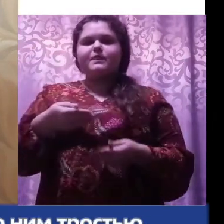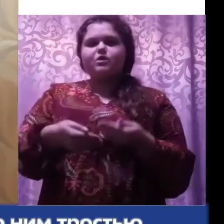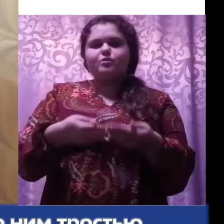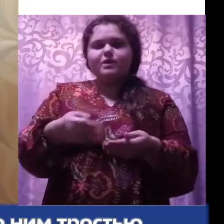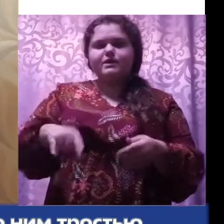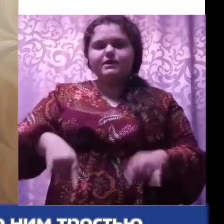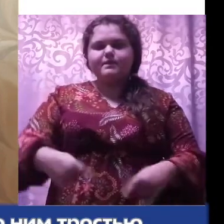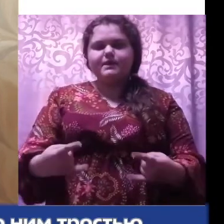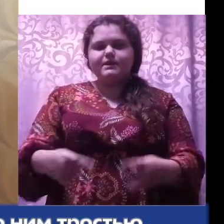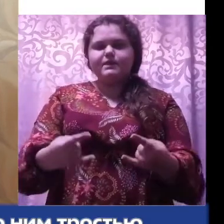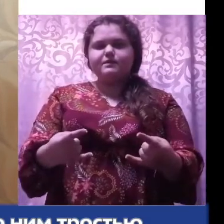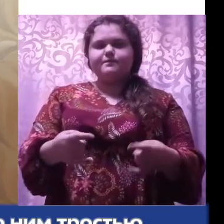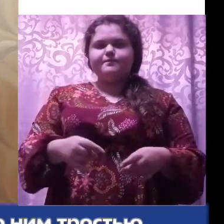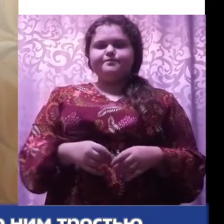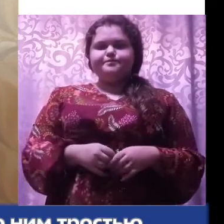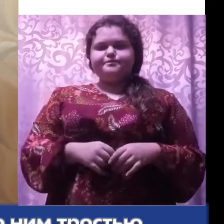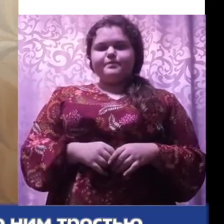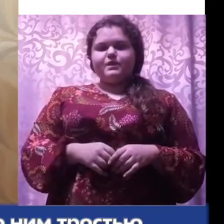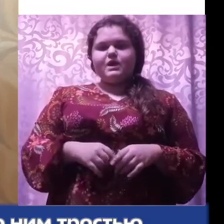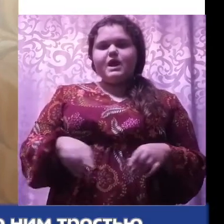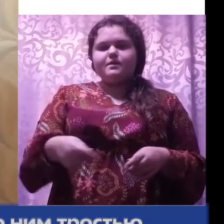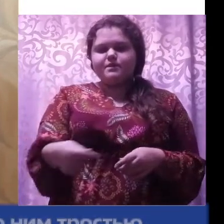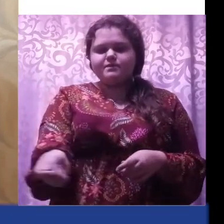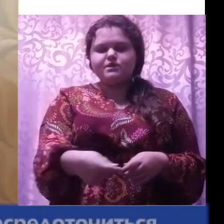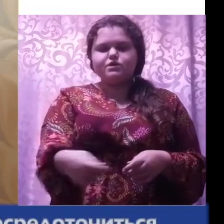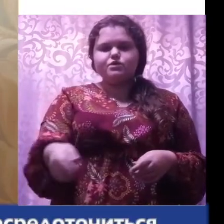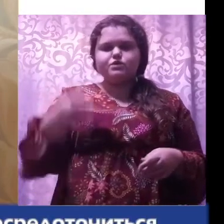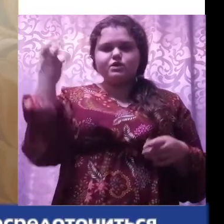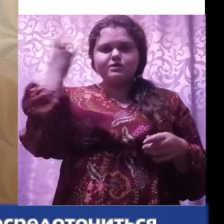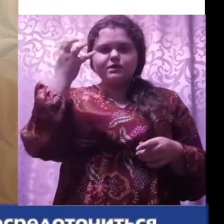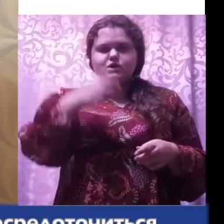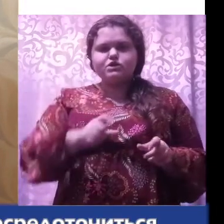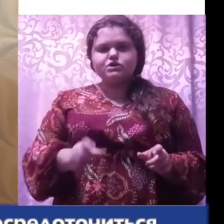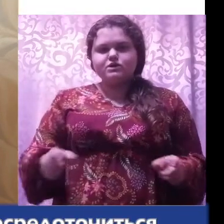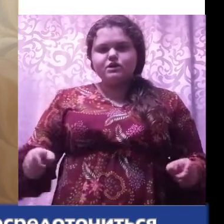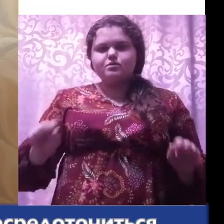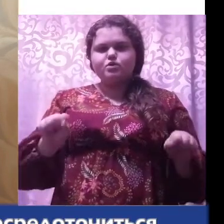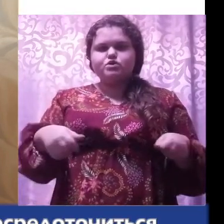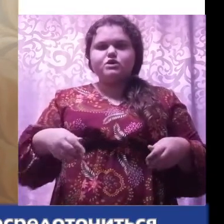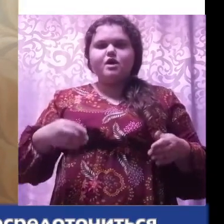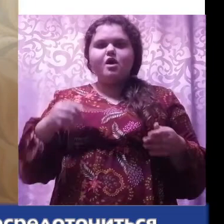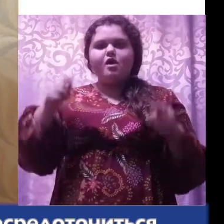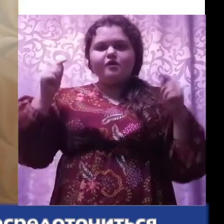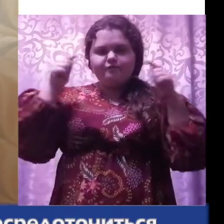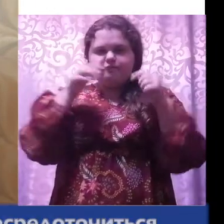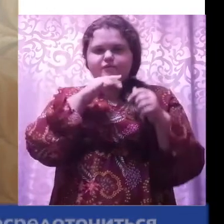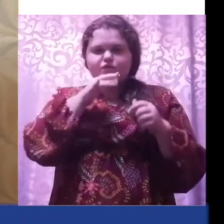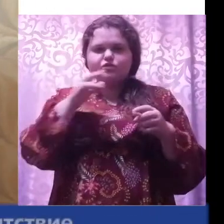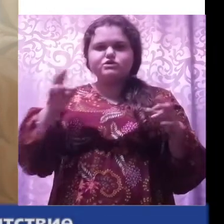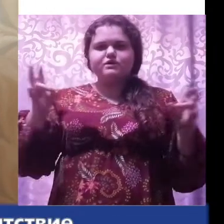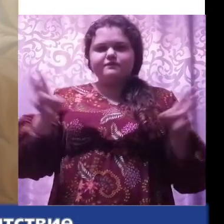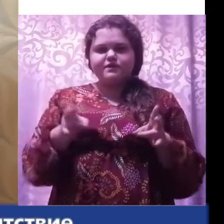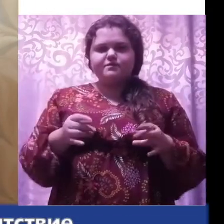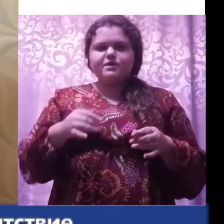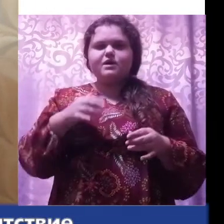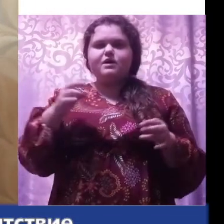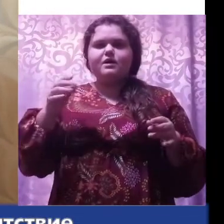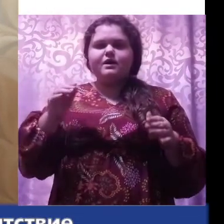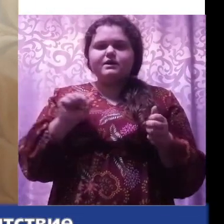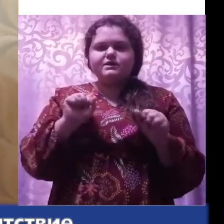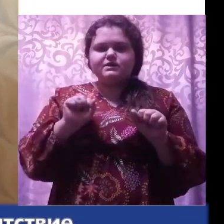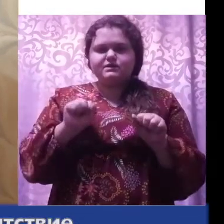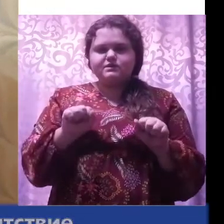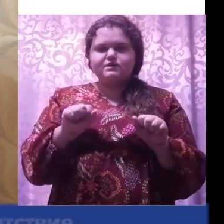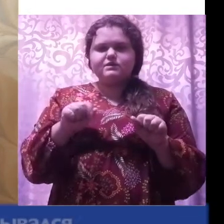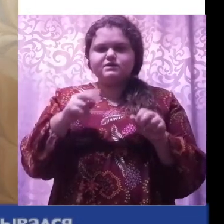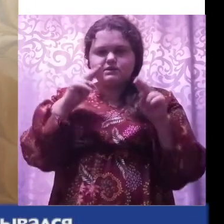Наступая на эти плитки или проведя по ним тростью, невидящий человек может вовремя сосредоточиться и обратить внимание на